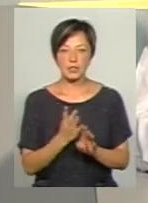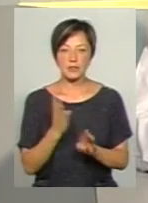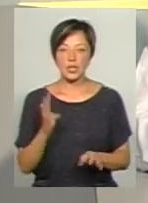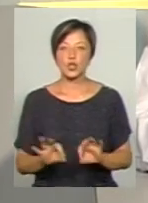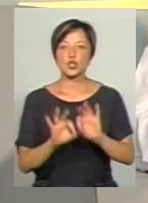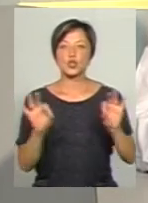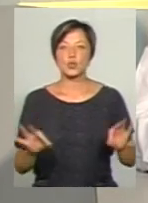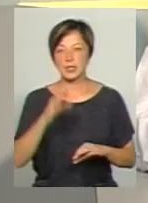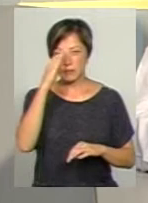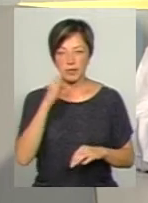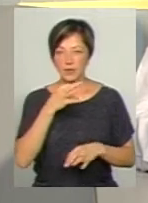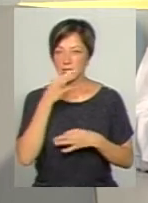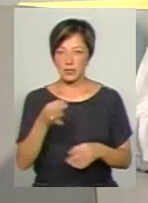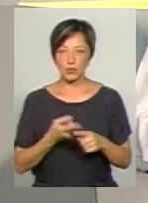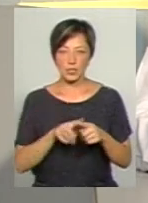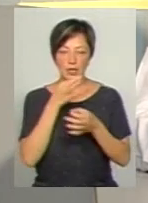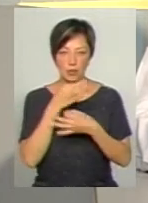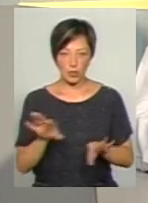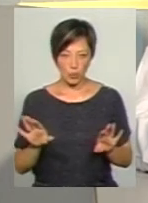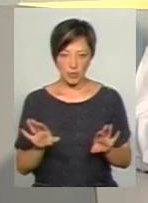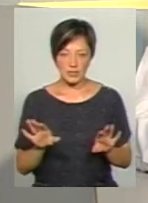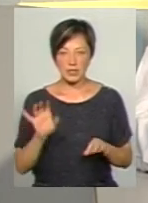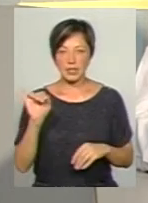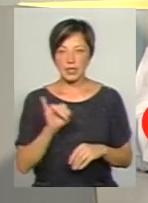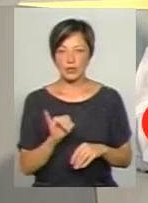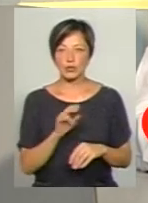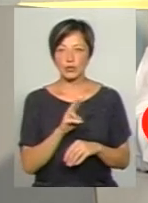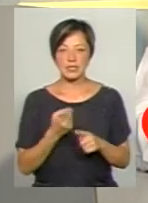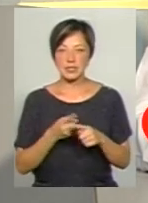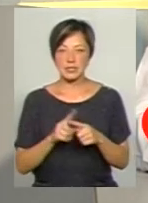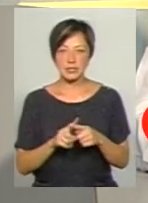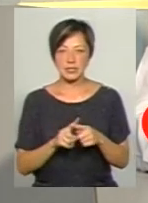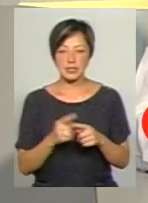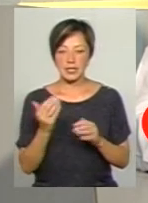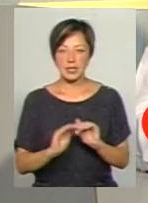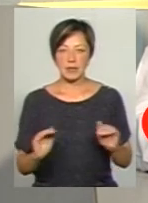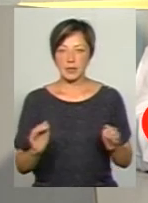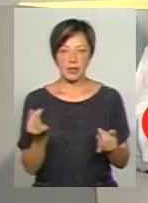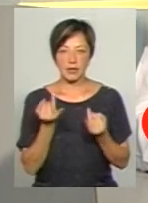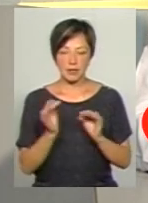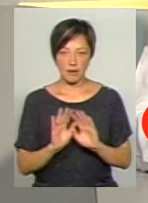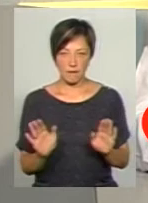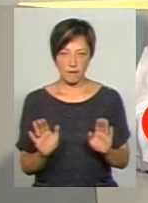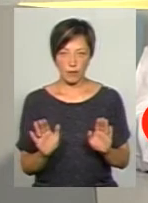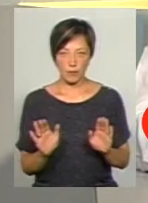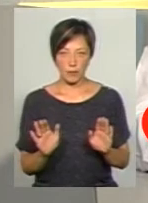жоден із батьків не сказав, що йому це не подобається і що їхнім дітям це не цікаво.